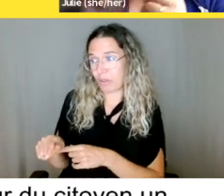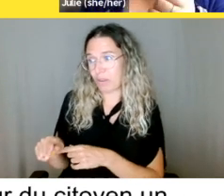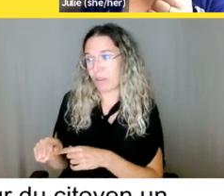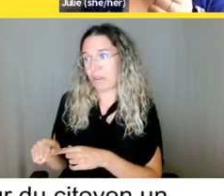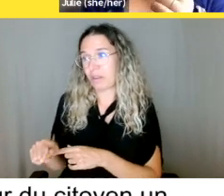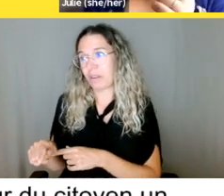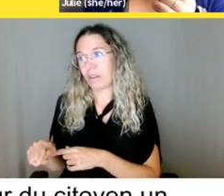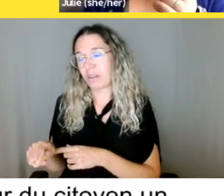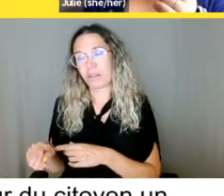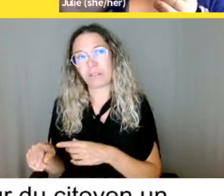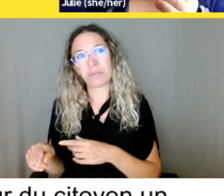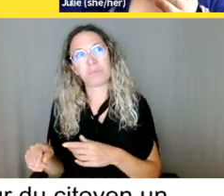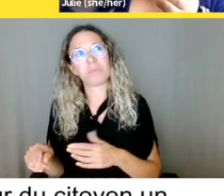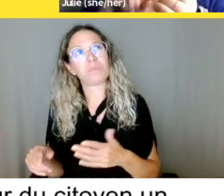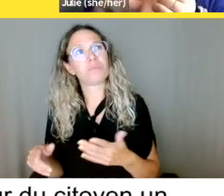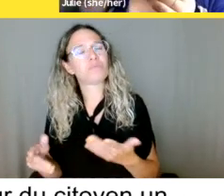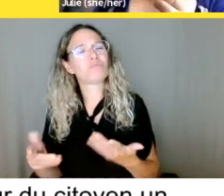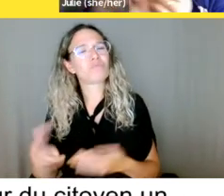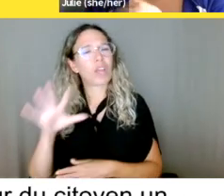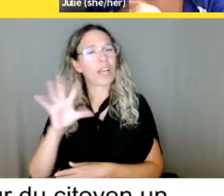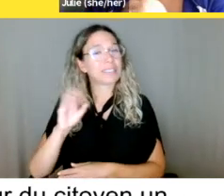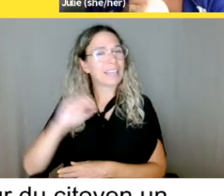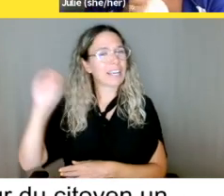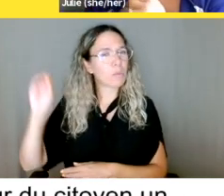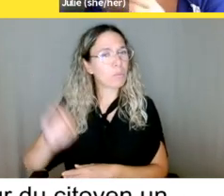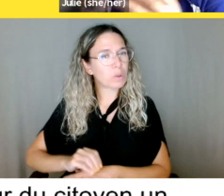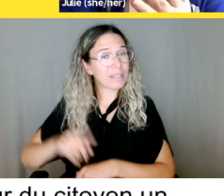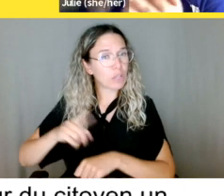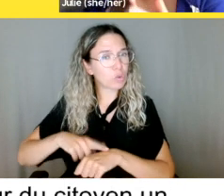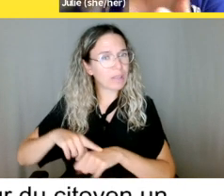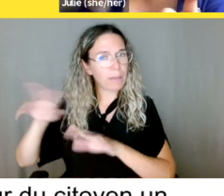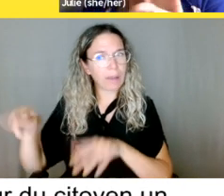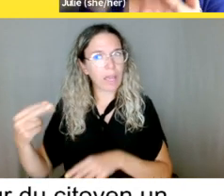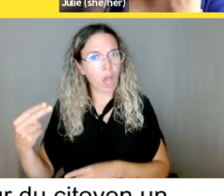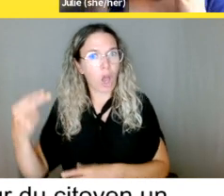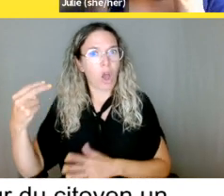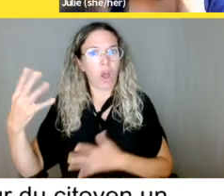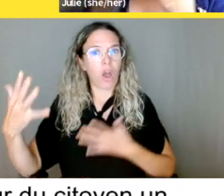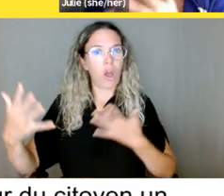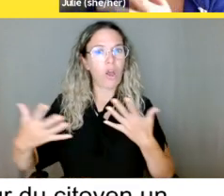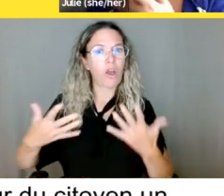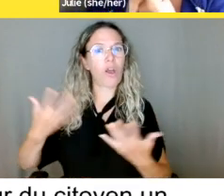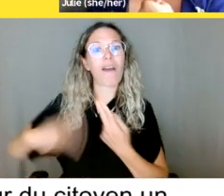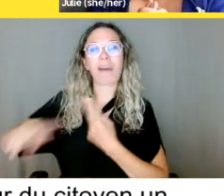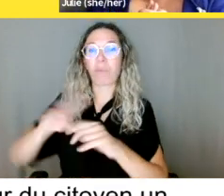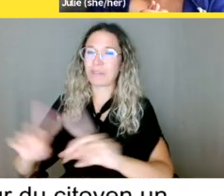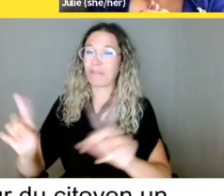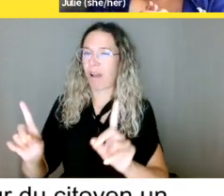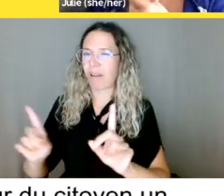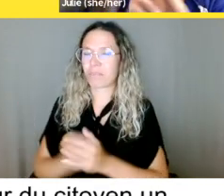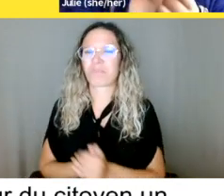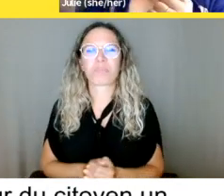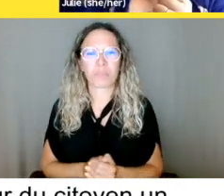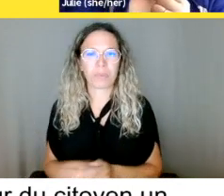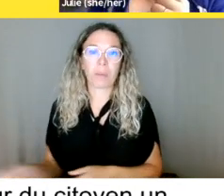j'aurais une réponse différente. Mais les autres, l'autre 50 %, où est-ce qu'ils sont vraiment fermes et qu disent non, non, non, vous ne pouvez pas avoir